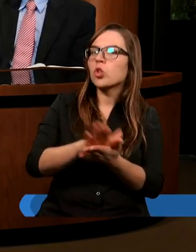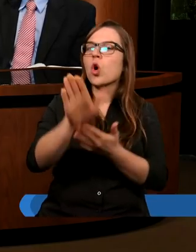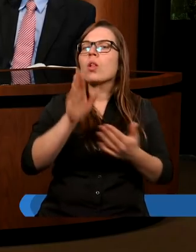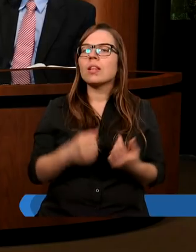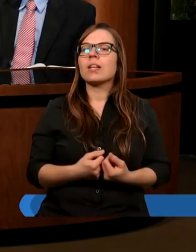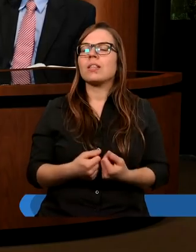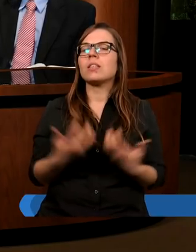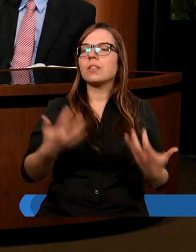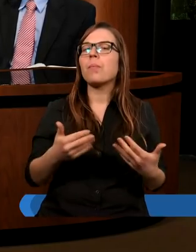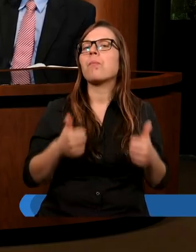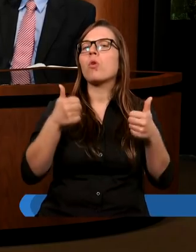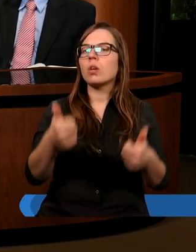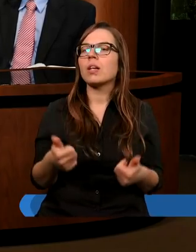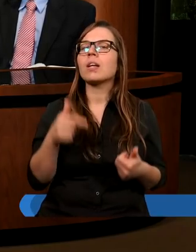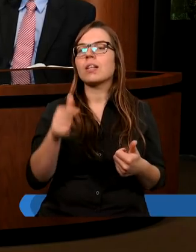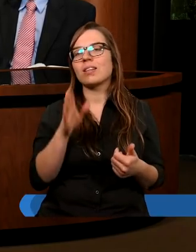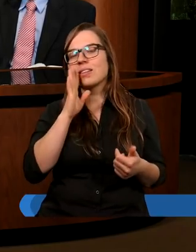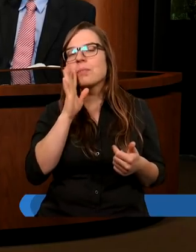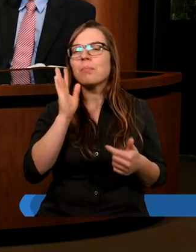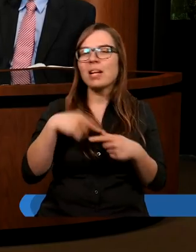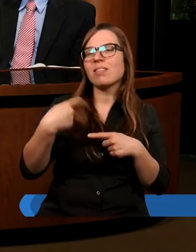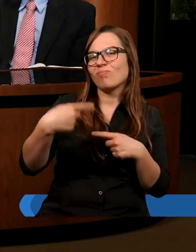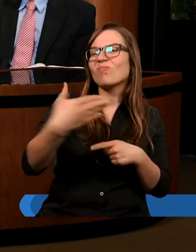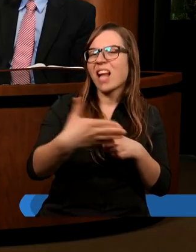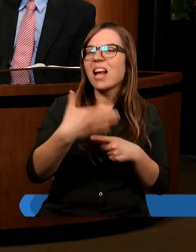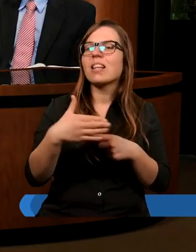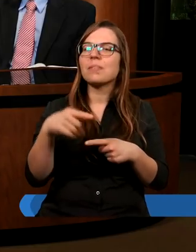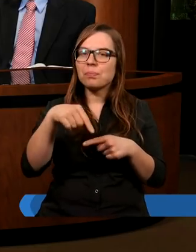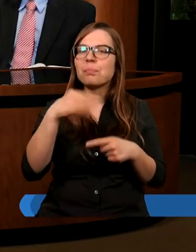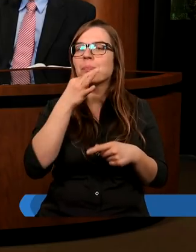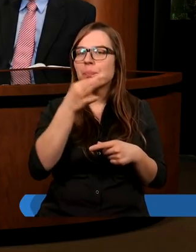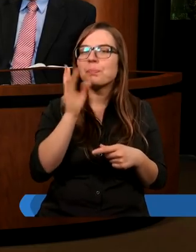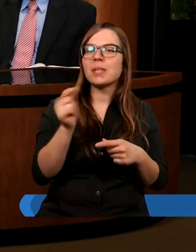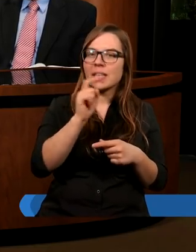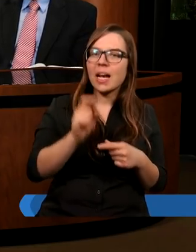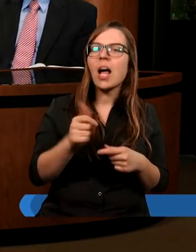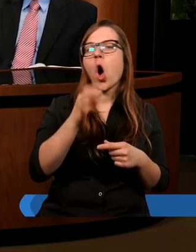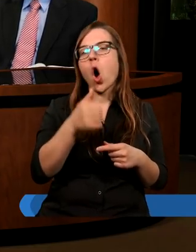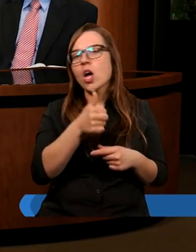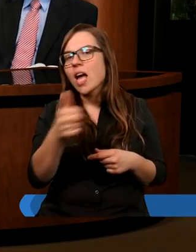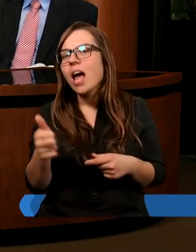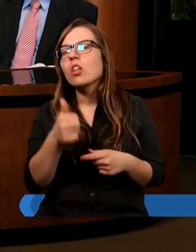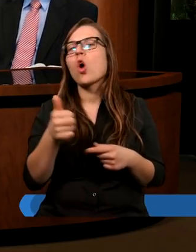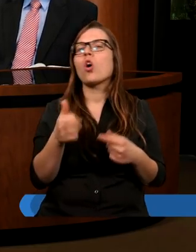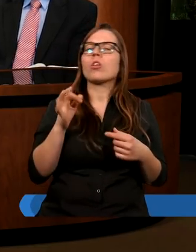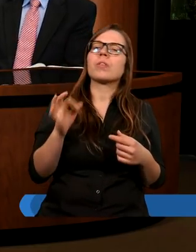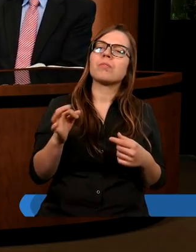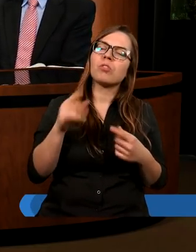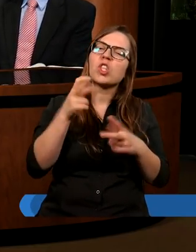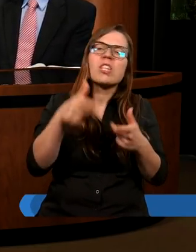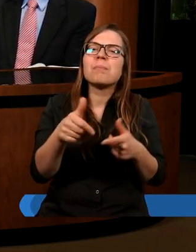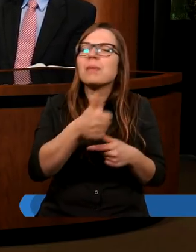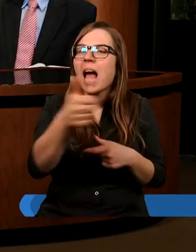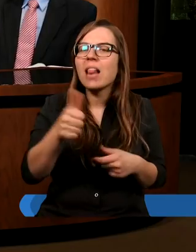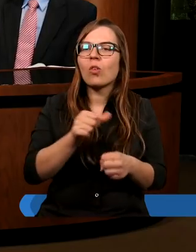postawić, ono się będzie na pewno przewijało, gdy mówimy o jedności, gdy zastanawiamy się czym ona